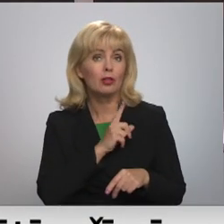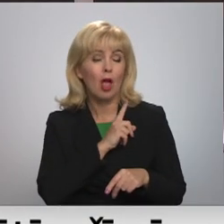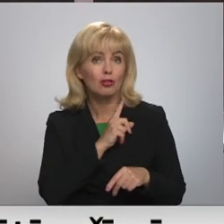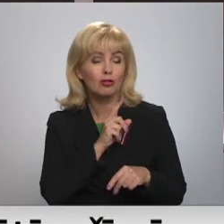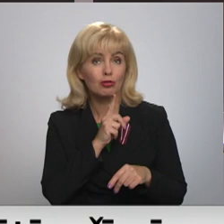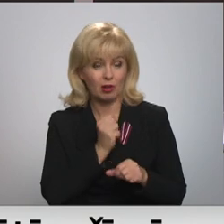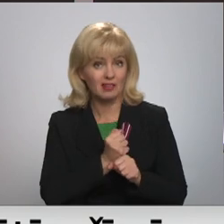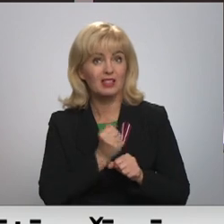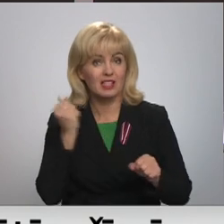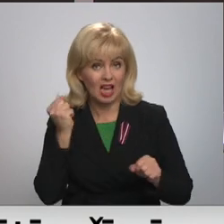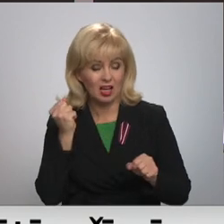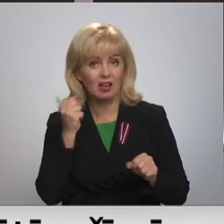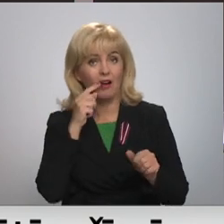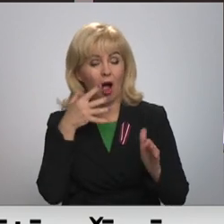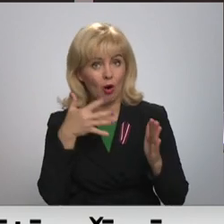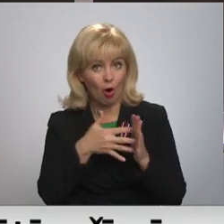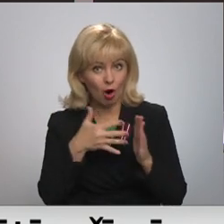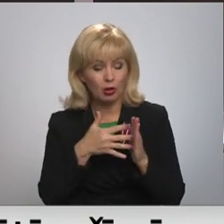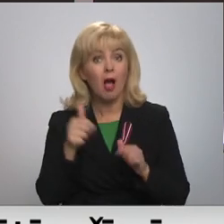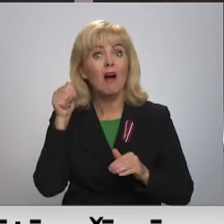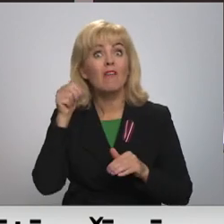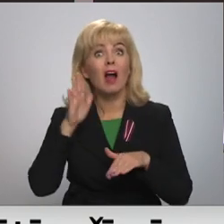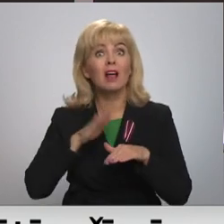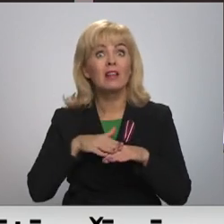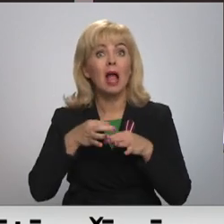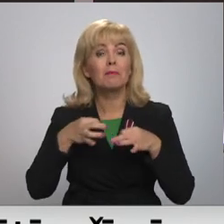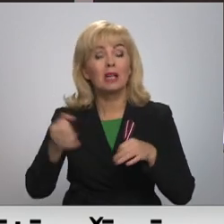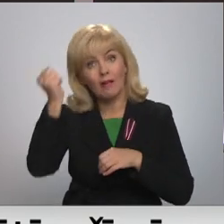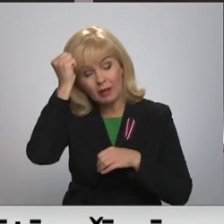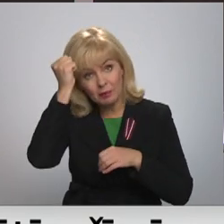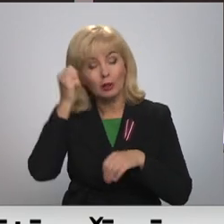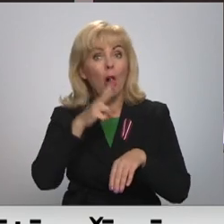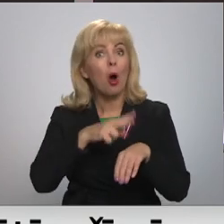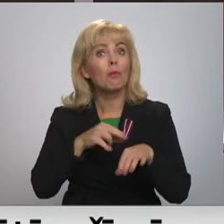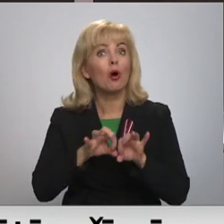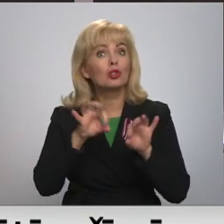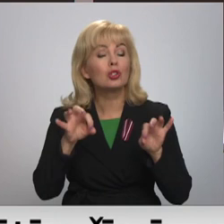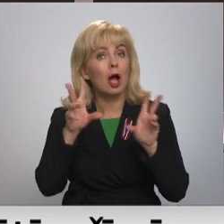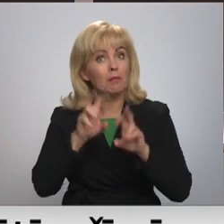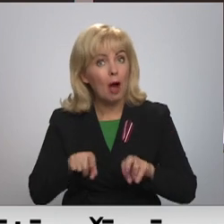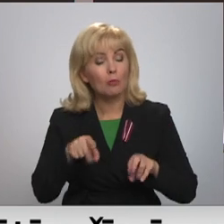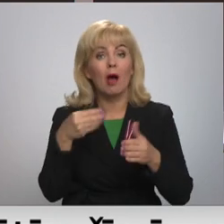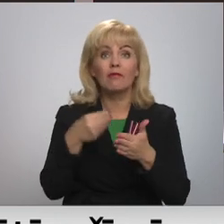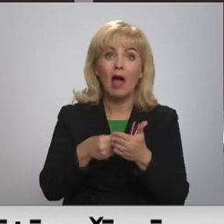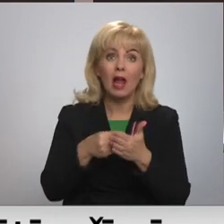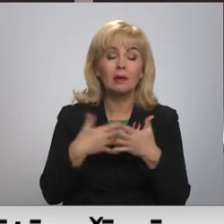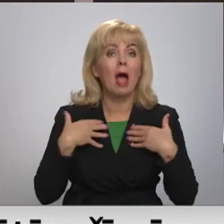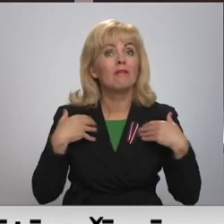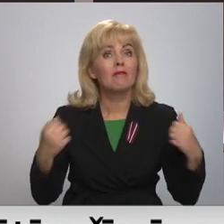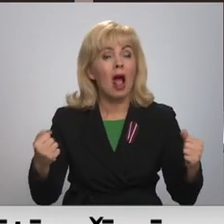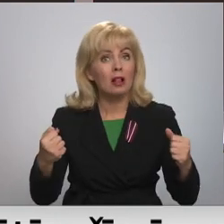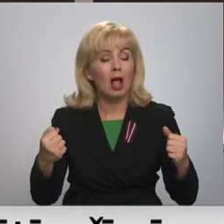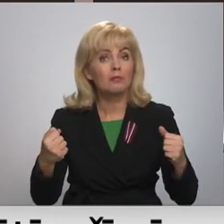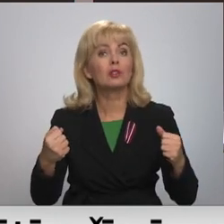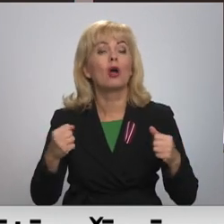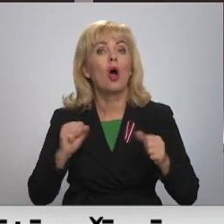režīmām. Sestībā ar pulcēšanos vakar pie brīvības piemanekļa policija sākusi pārbaudi un vērtēs epidemioloģiskās drošības noteikumu